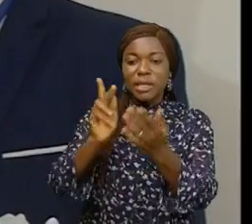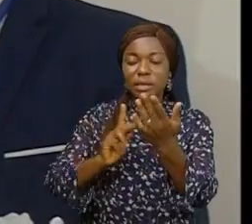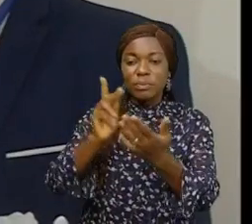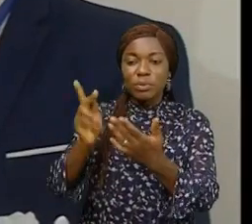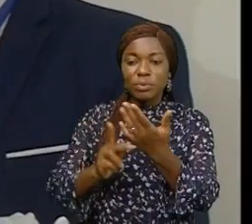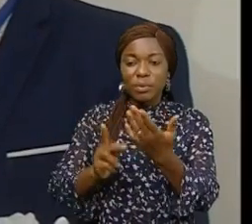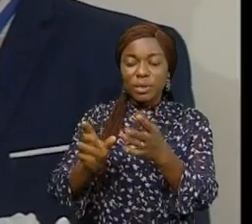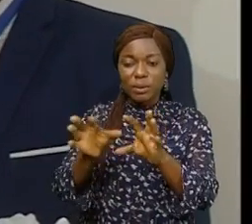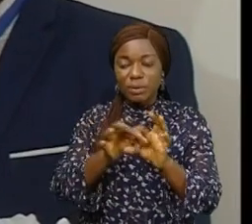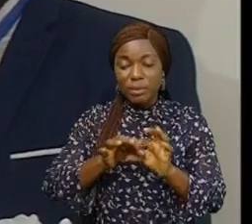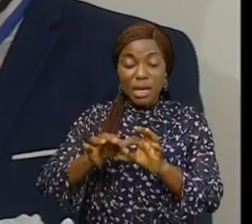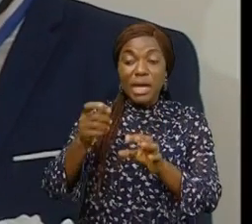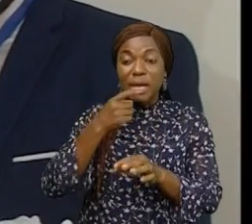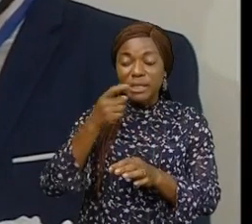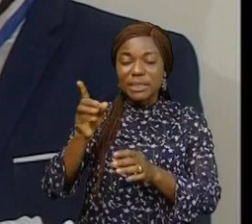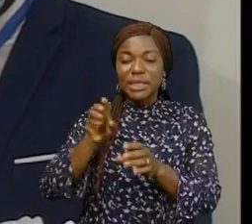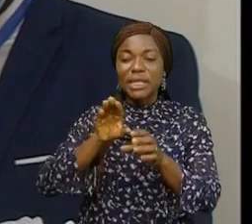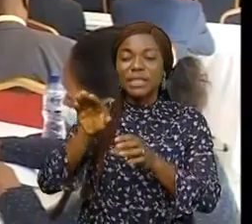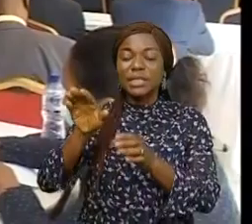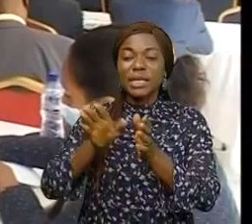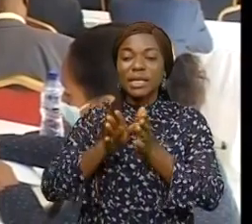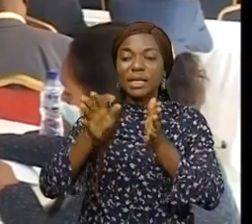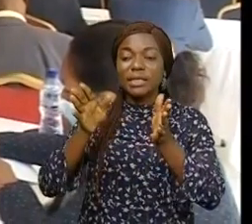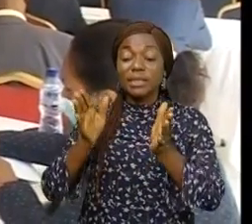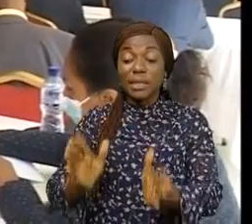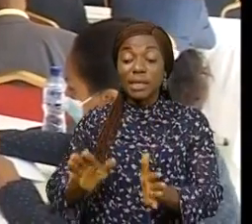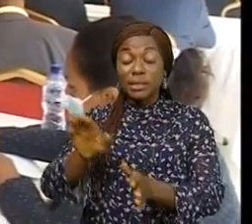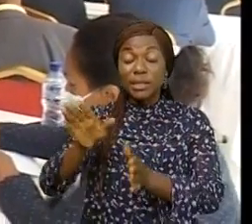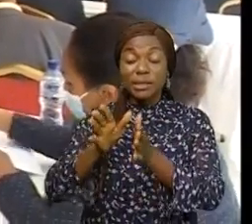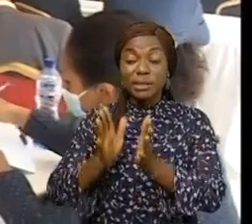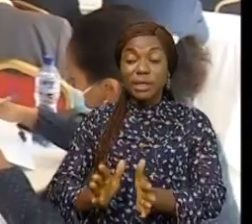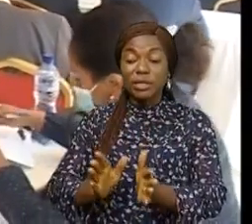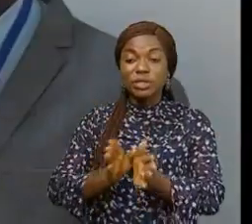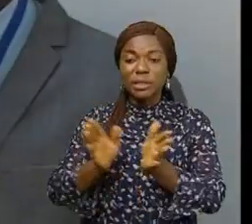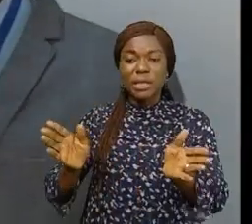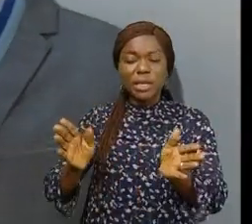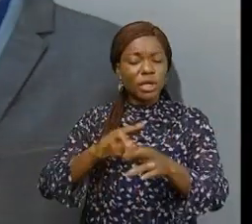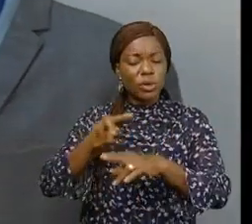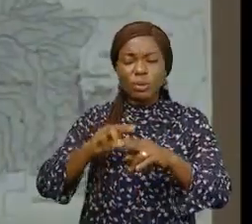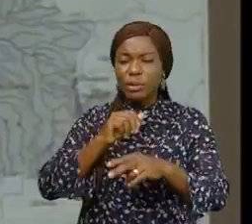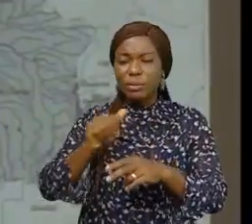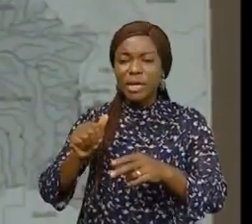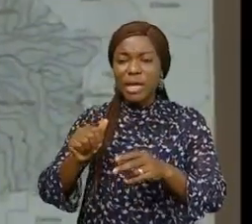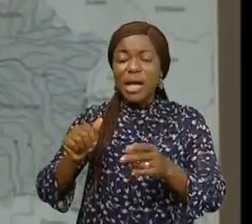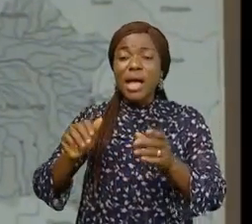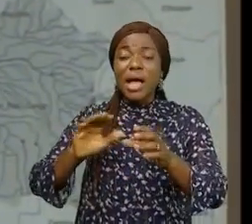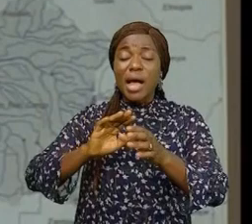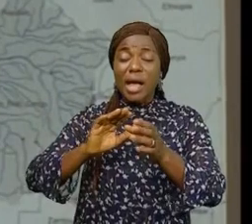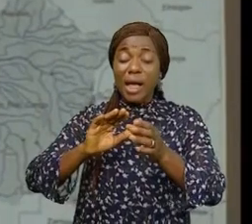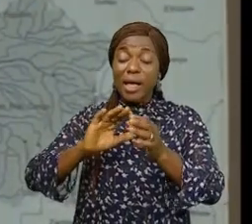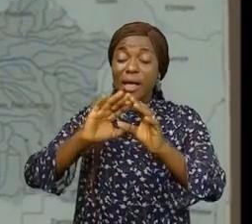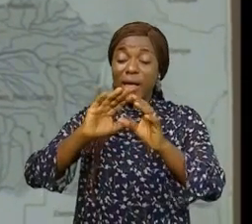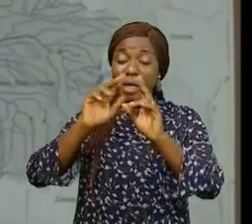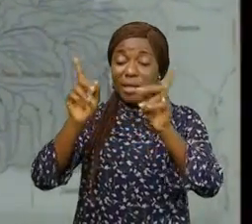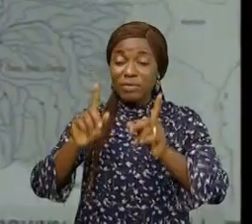Copernicus, a dit le directeur général adjoint de l'AGEOS. Il n'est pas normal que l'Afrique centrale qui a une potentialité